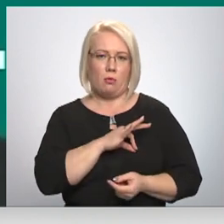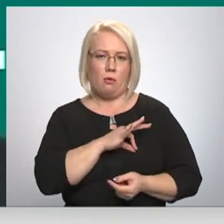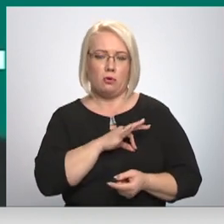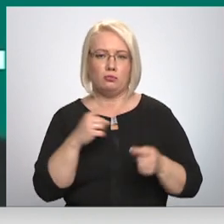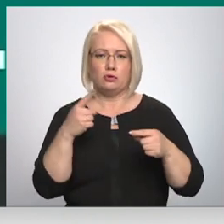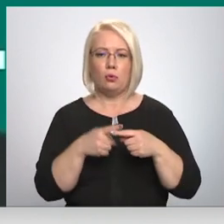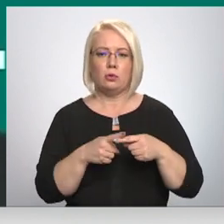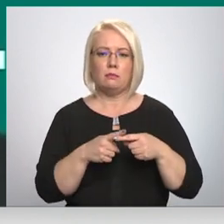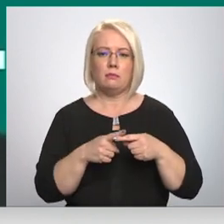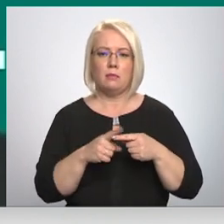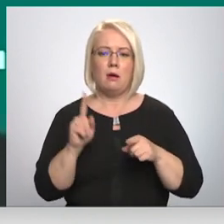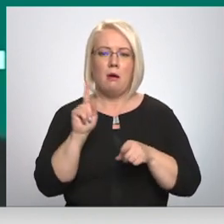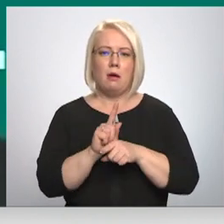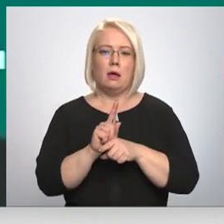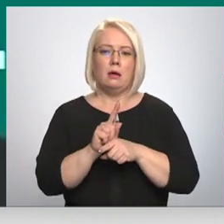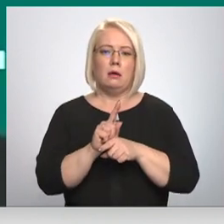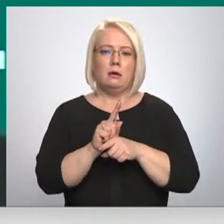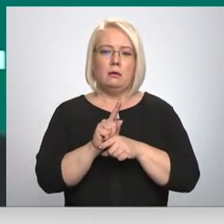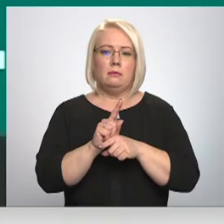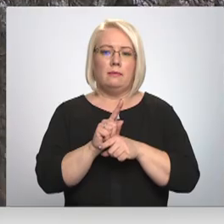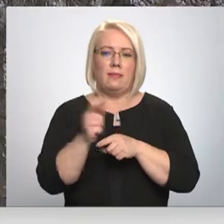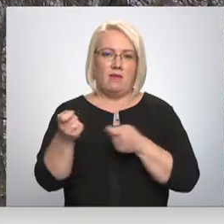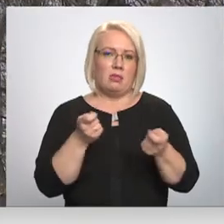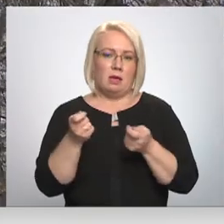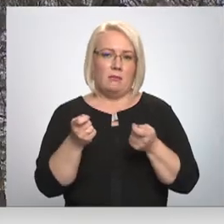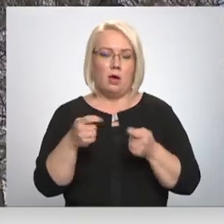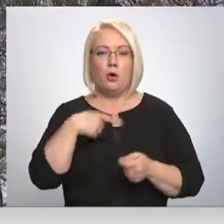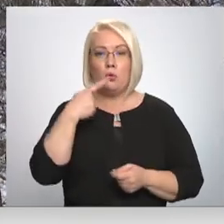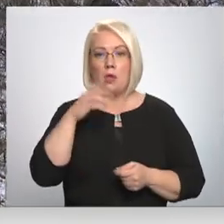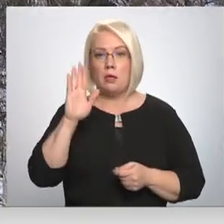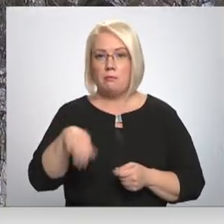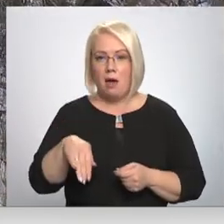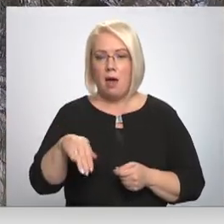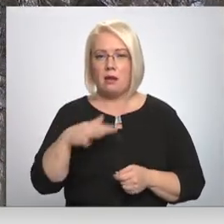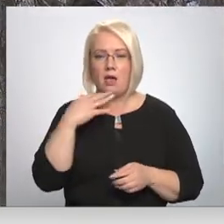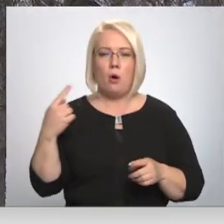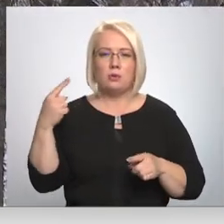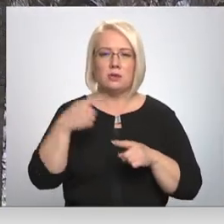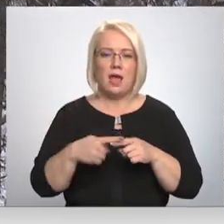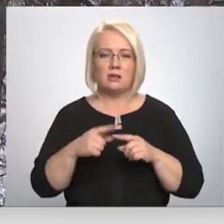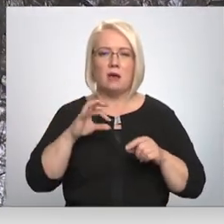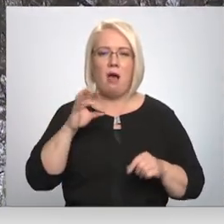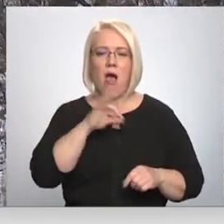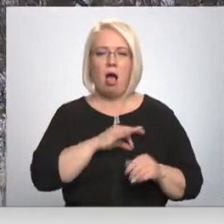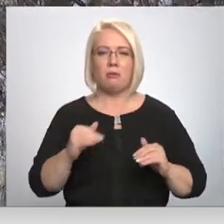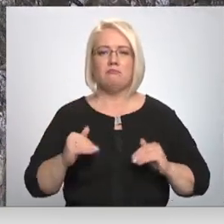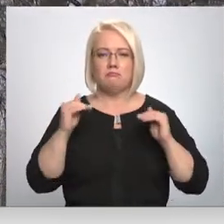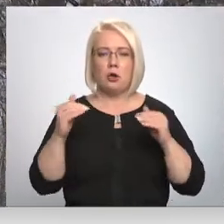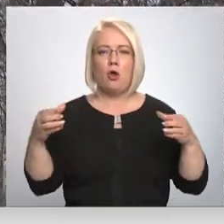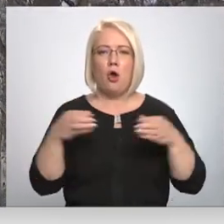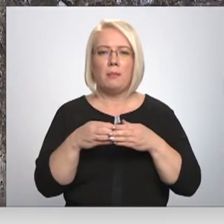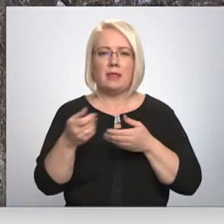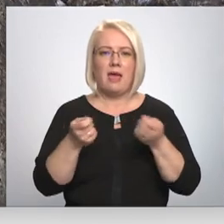arī vadībai. Runājot par vairāk kārtīgu algas palielinājumu komiteju vadītājiem,